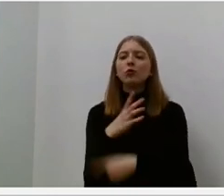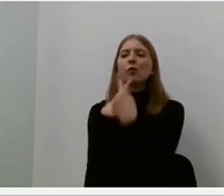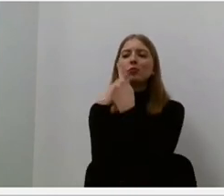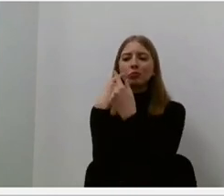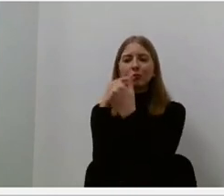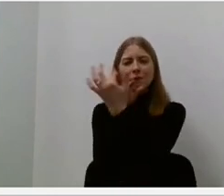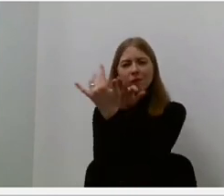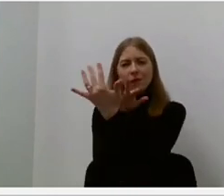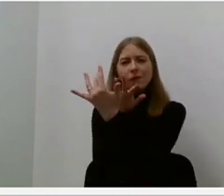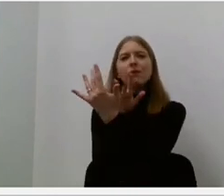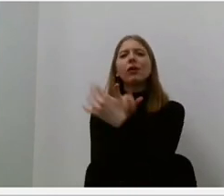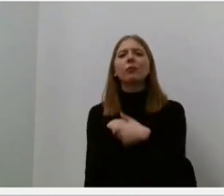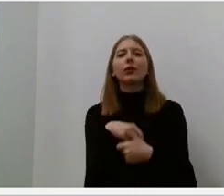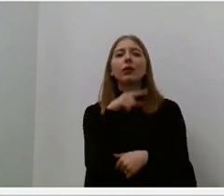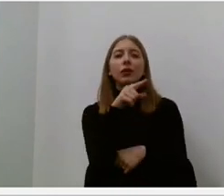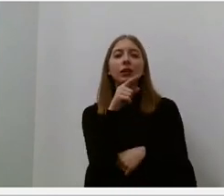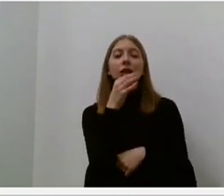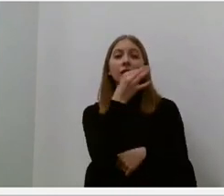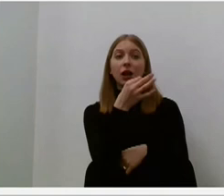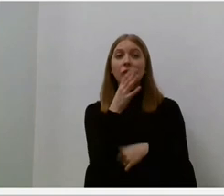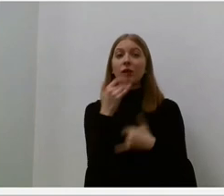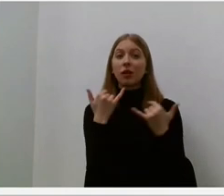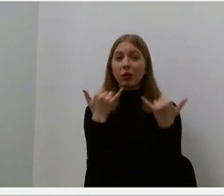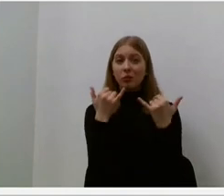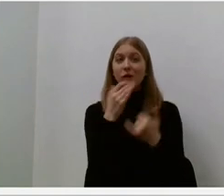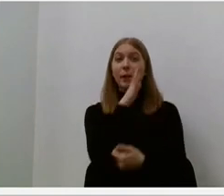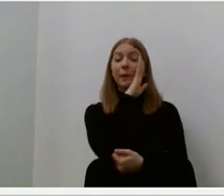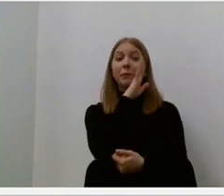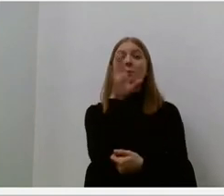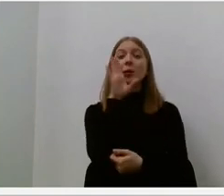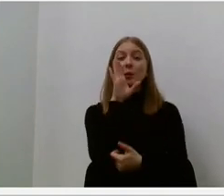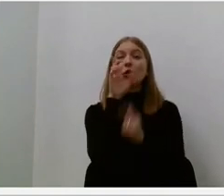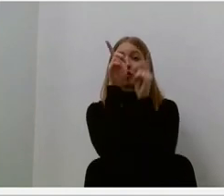prasitarė dabar visai tikrai to pangoje.